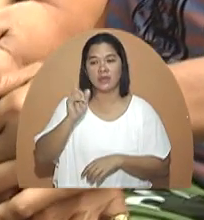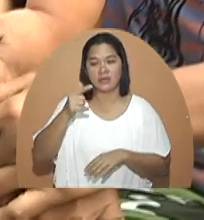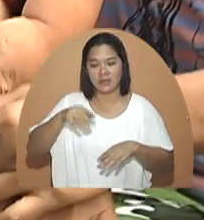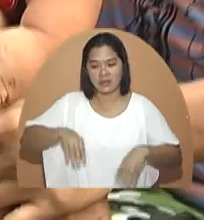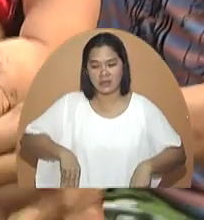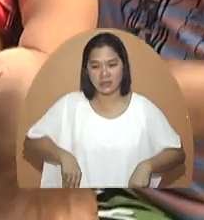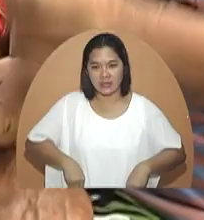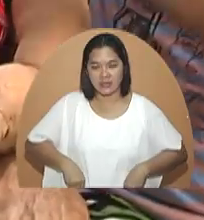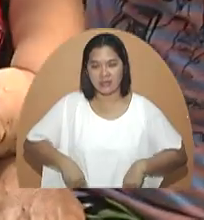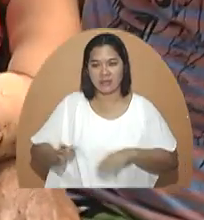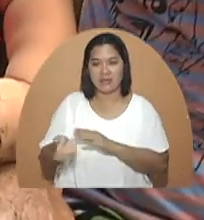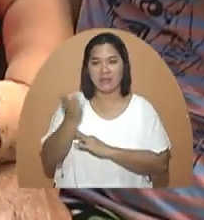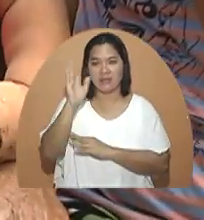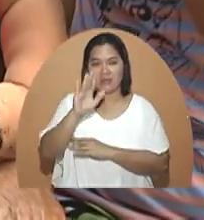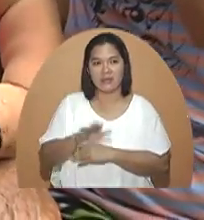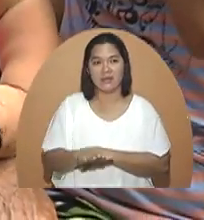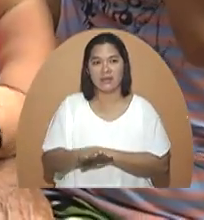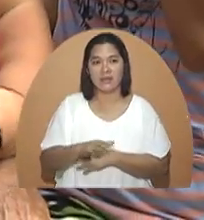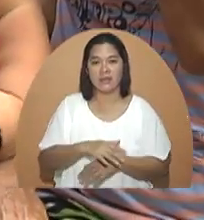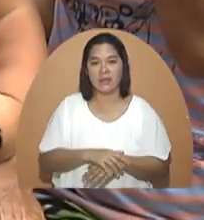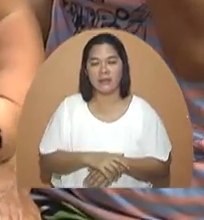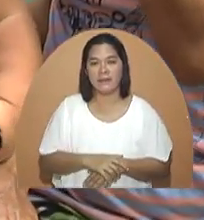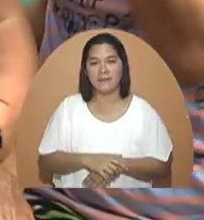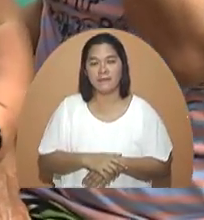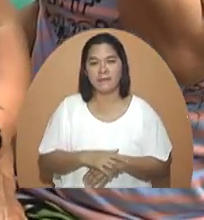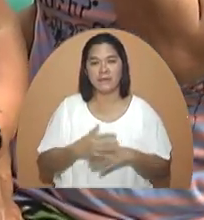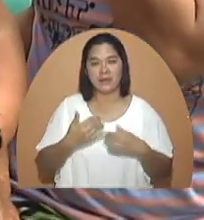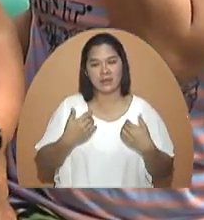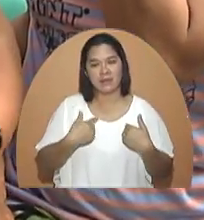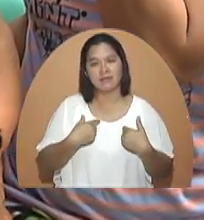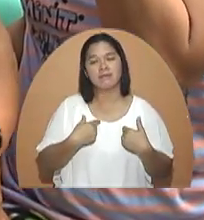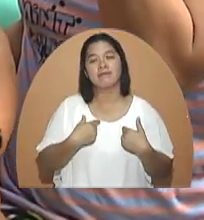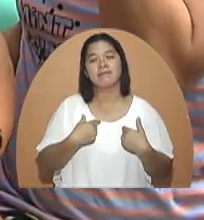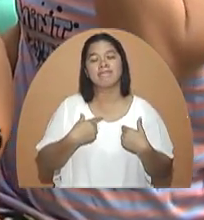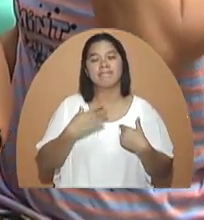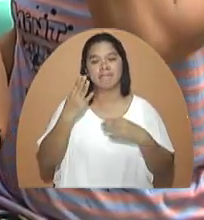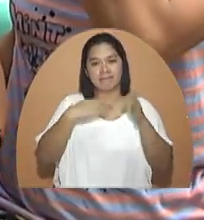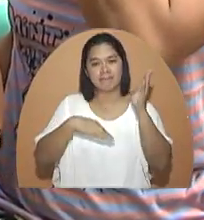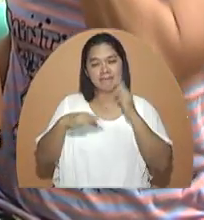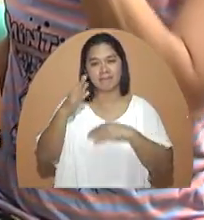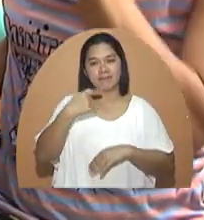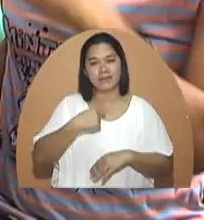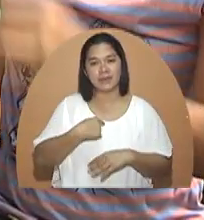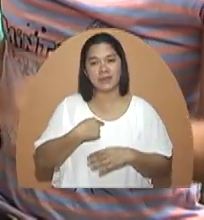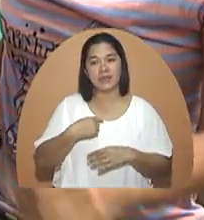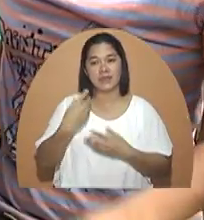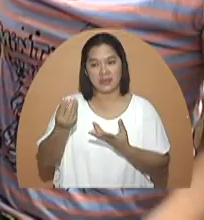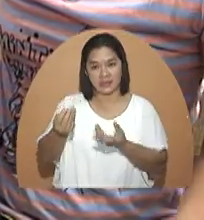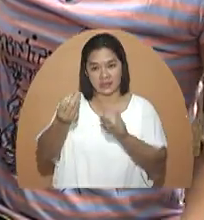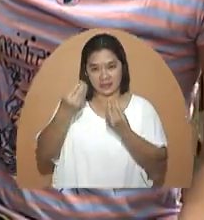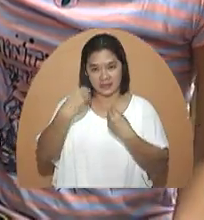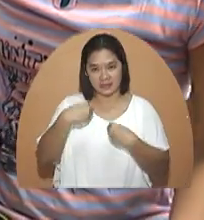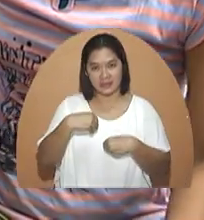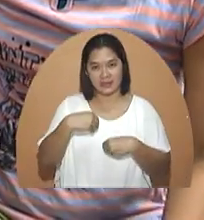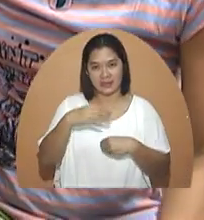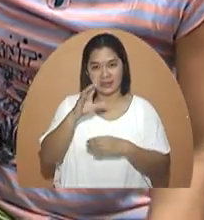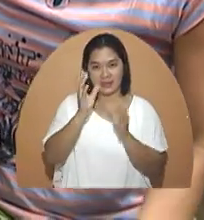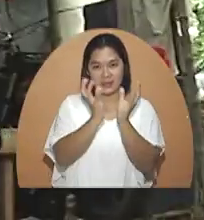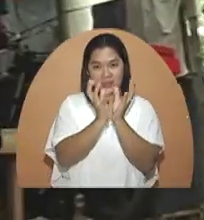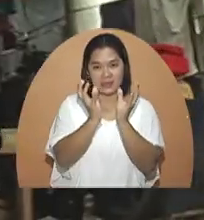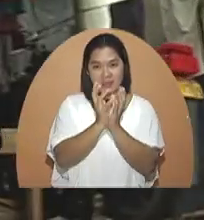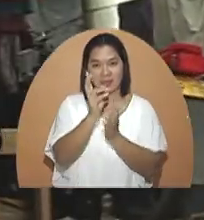Nakadayaper lang araw-gabi, ma'am. Siya pa rin ang isang problema, ma'am. Magbibigay naman po ang